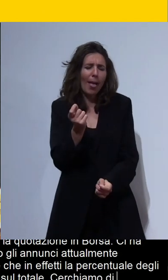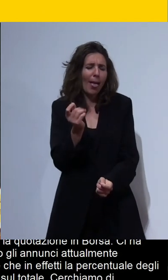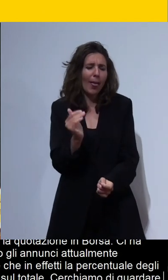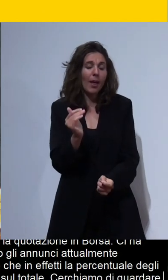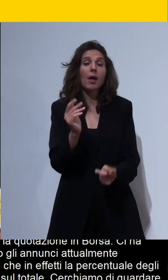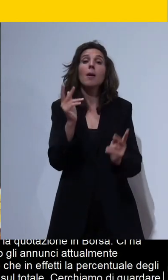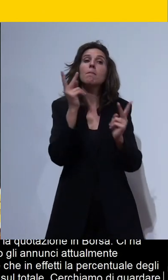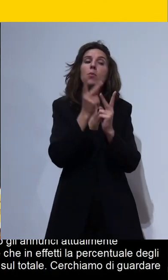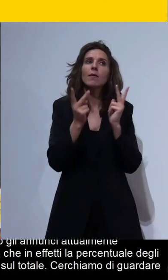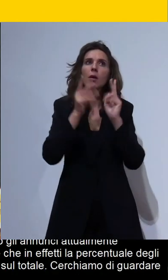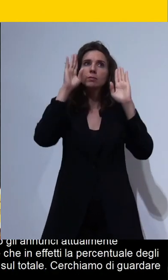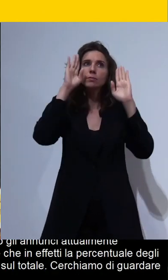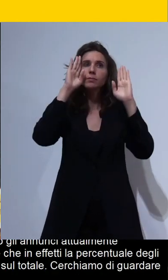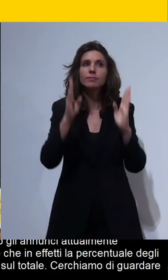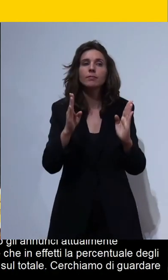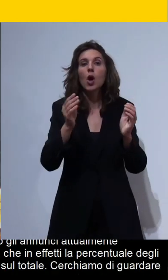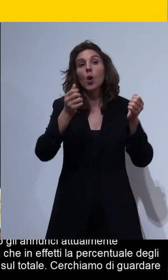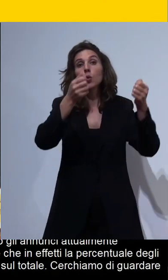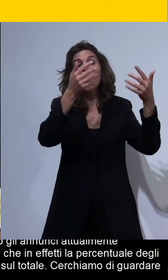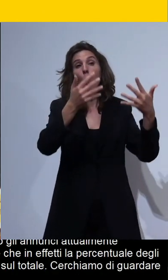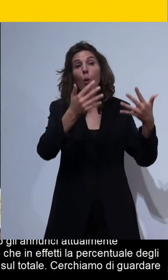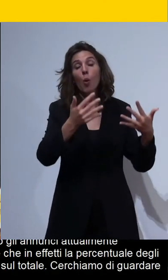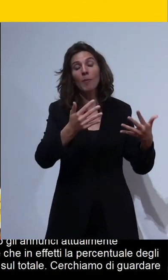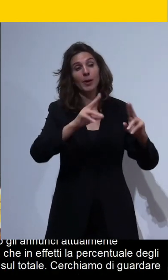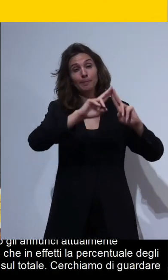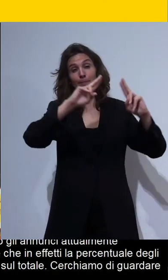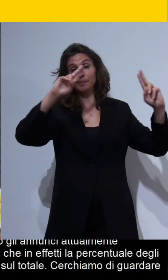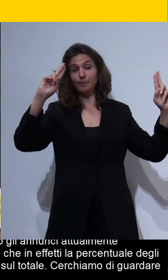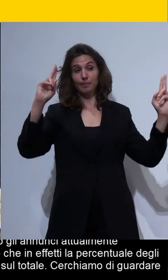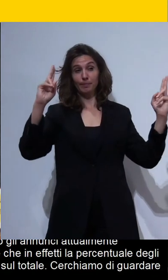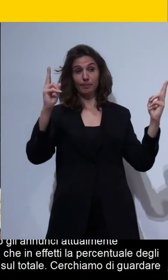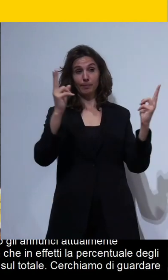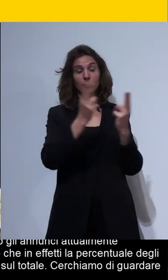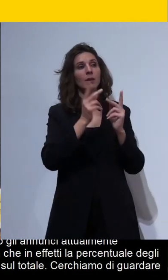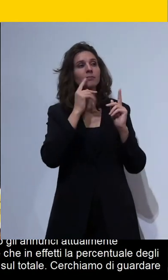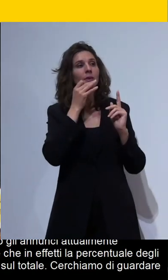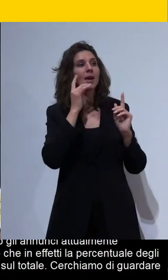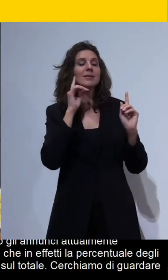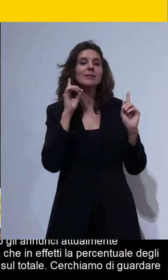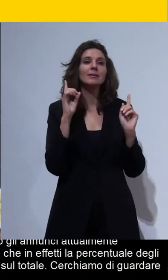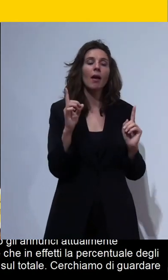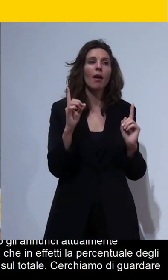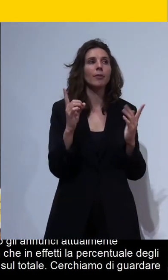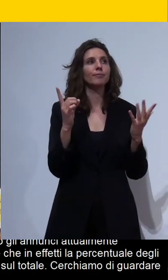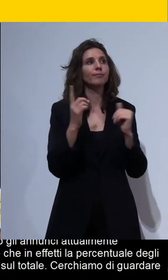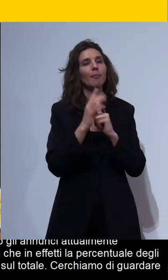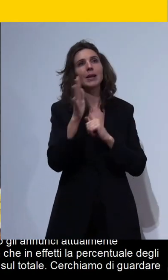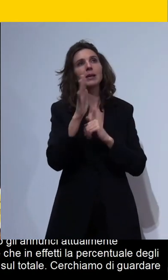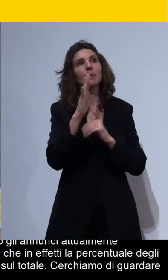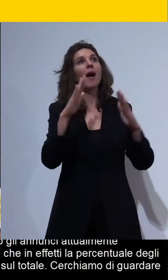numeri assoluti intanto quindi se abbiamo 10.000 case con